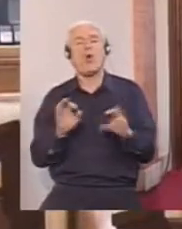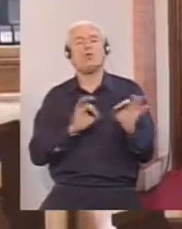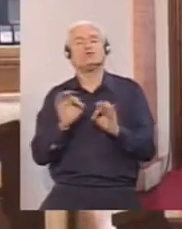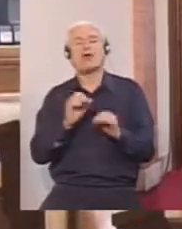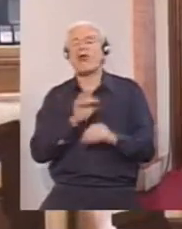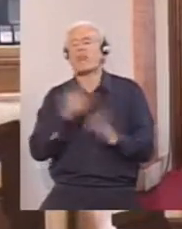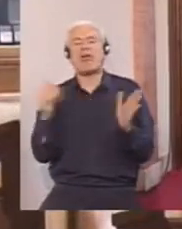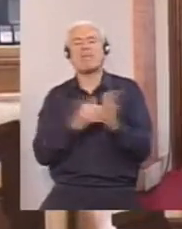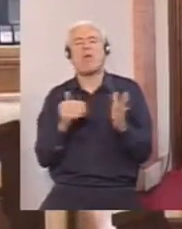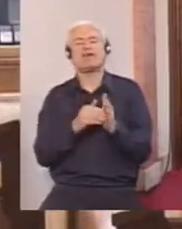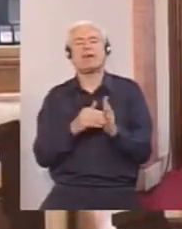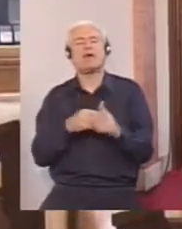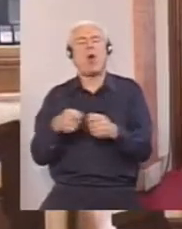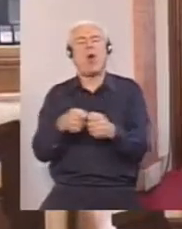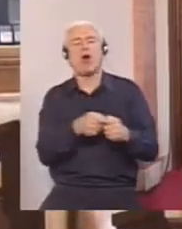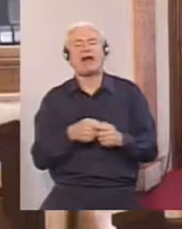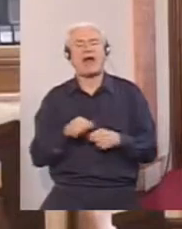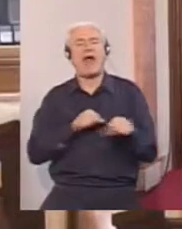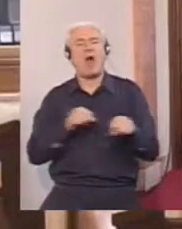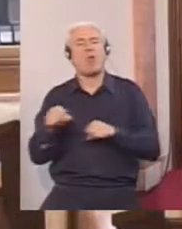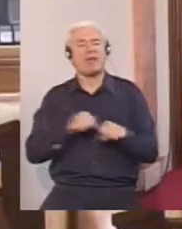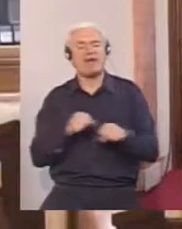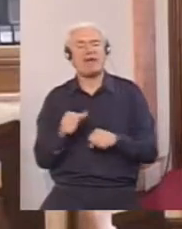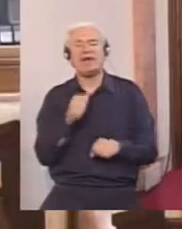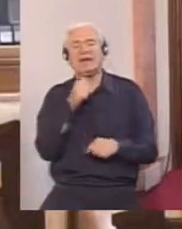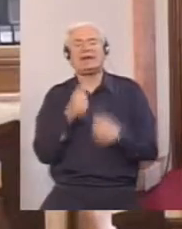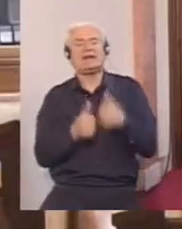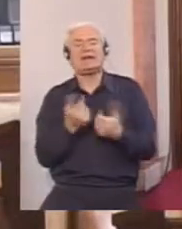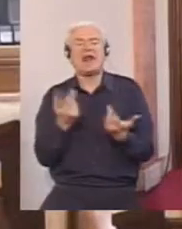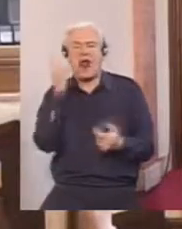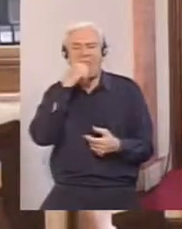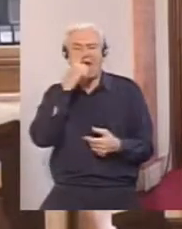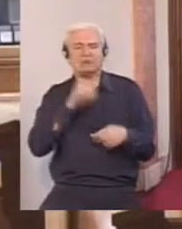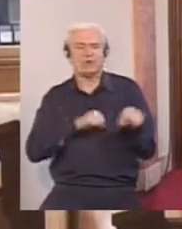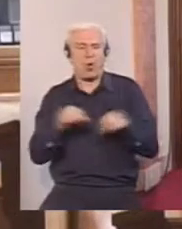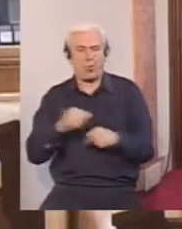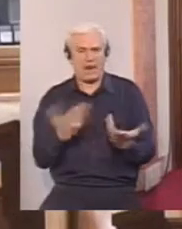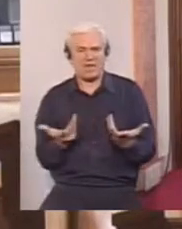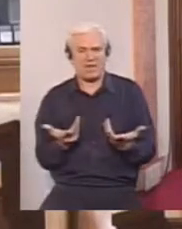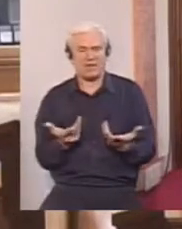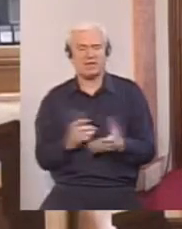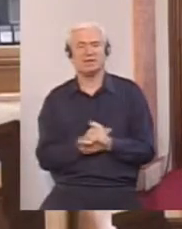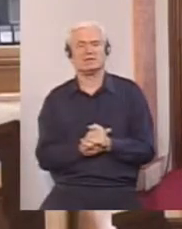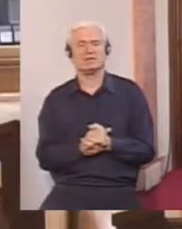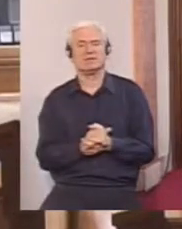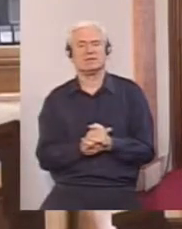nepotrebnih organa upravljanja, ili u ovom slučaju pseudoupravljanja, kvaziju upravljanja.